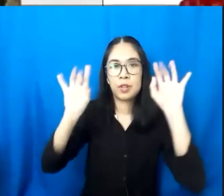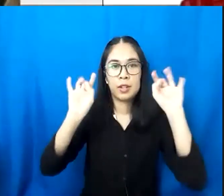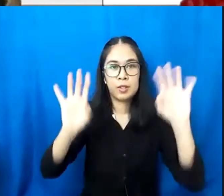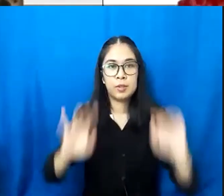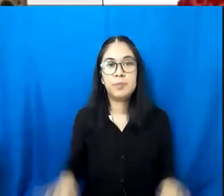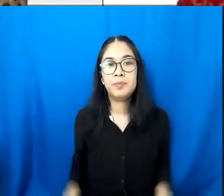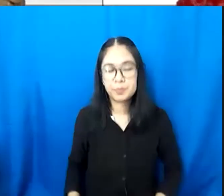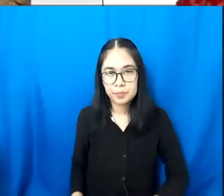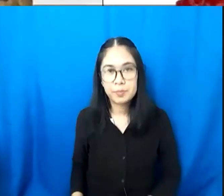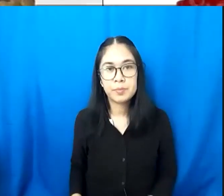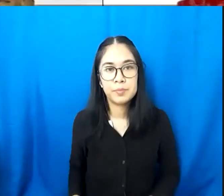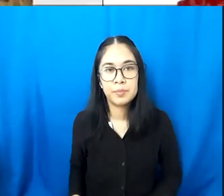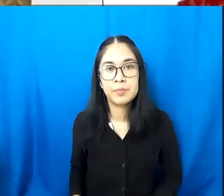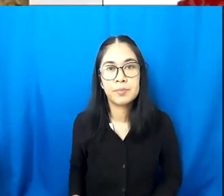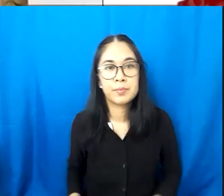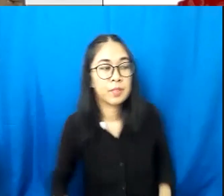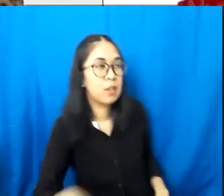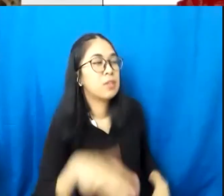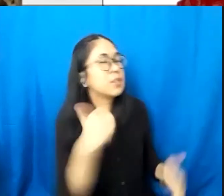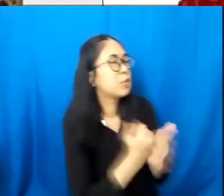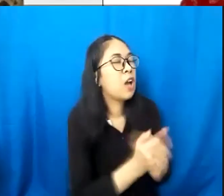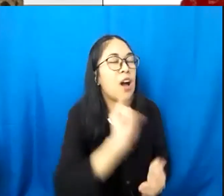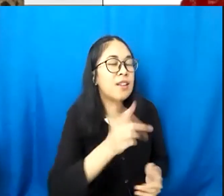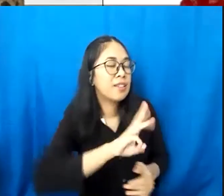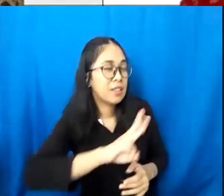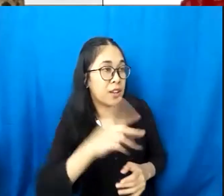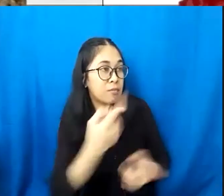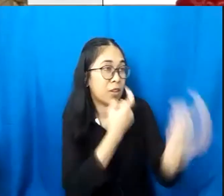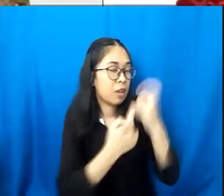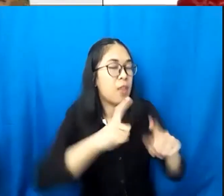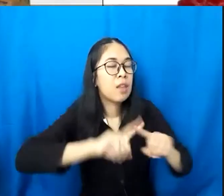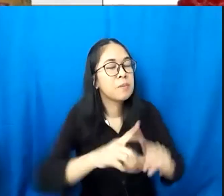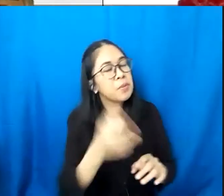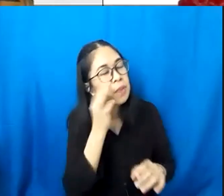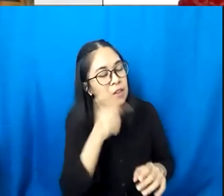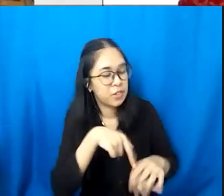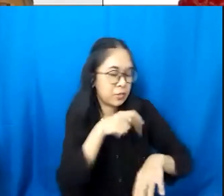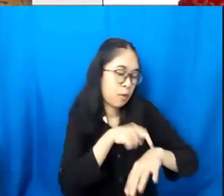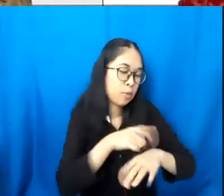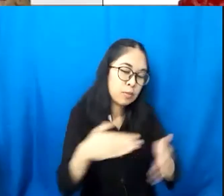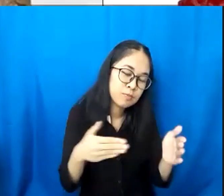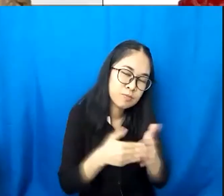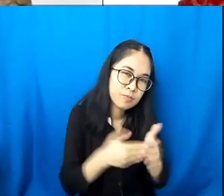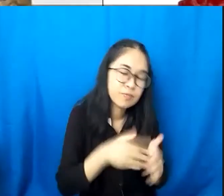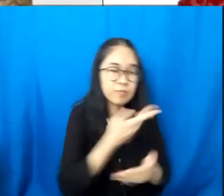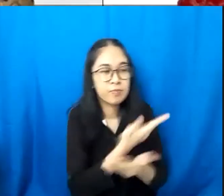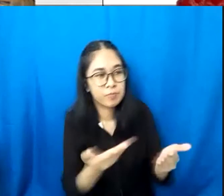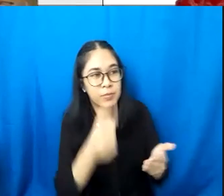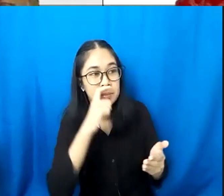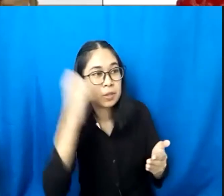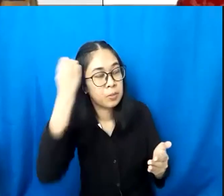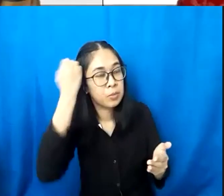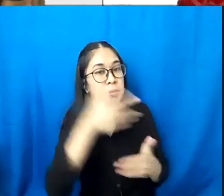Masih ada 3 pertanyaan sebetulnya Prof tapi mohon maaf dengan keterbatasan waktu para Bapak Ibu semua untuk